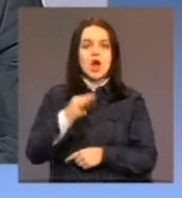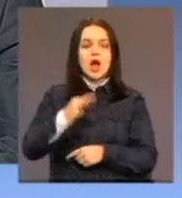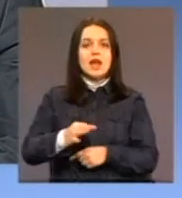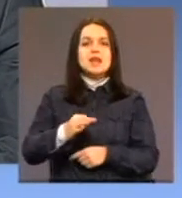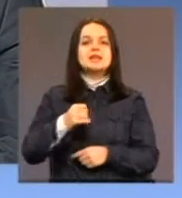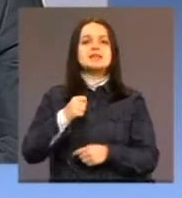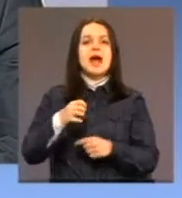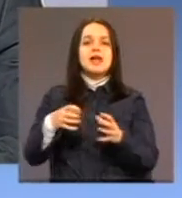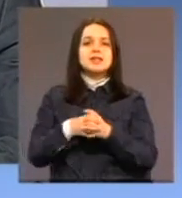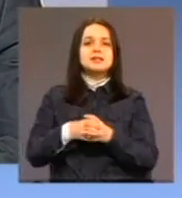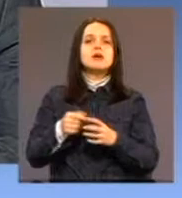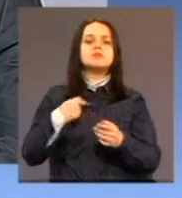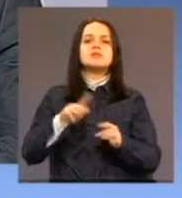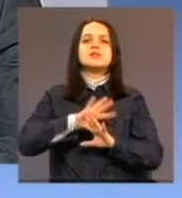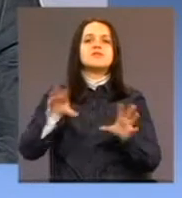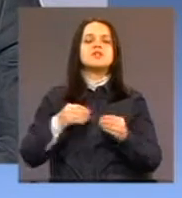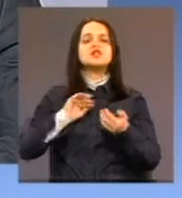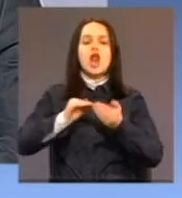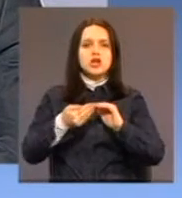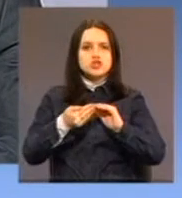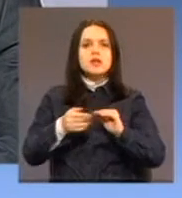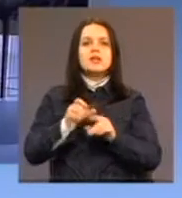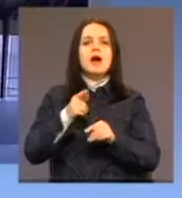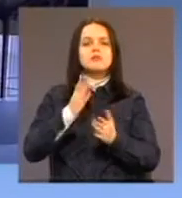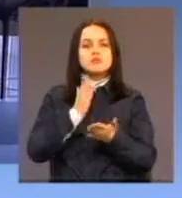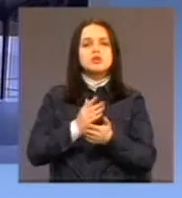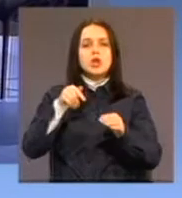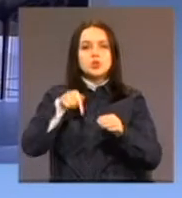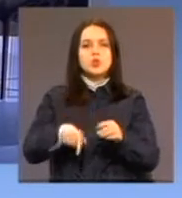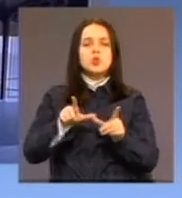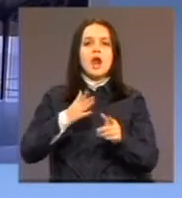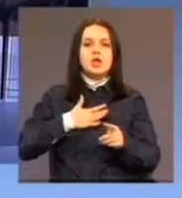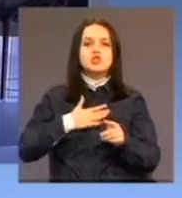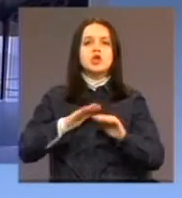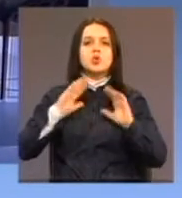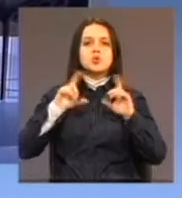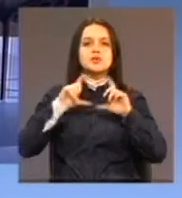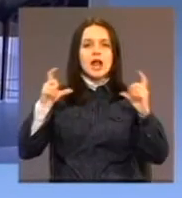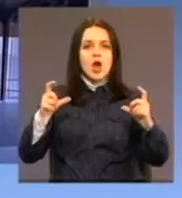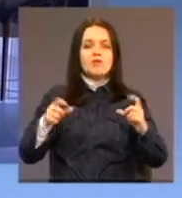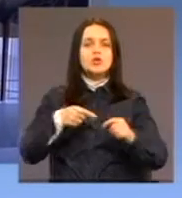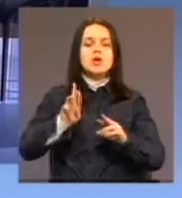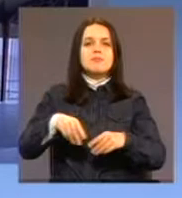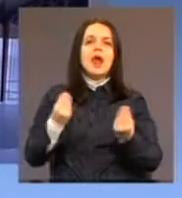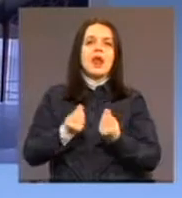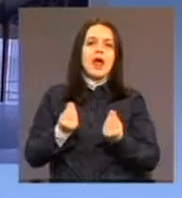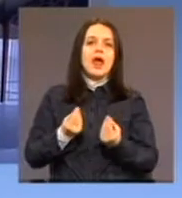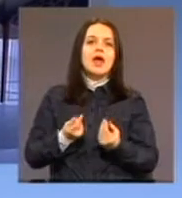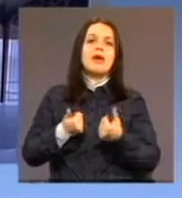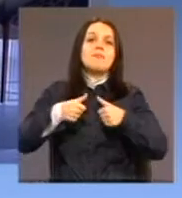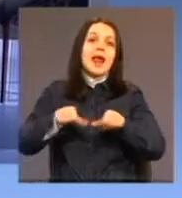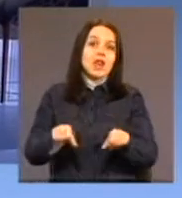našoj ustanovi, zato što ona ima određene i prednosti. Prije svega mi školujemo i vršimo